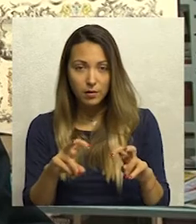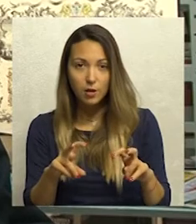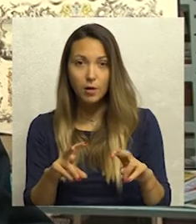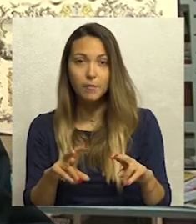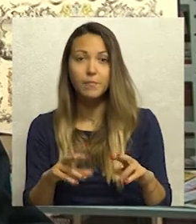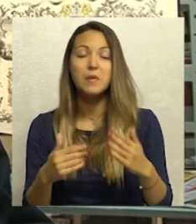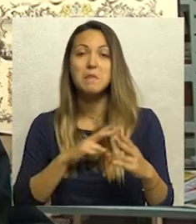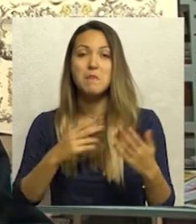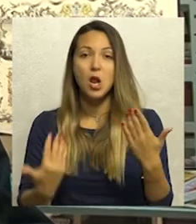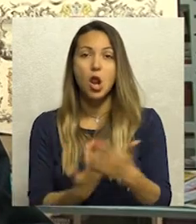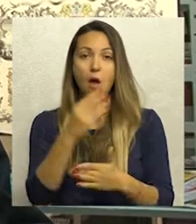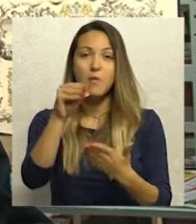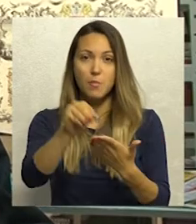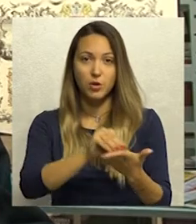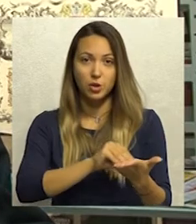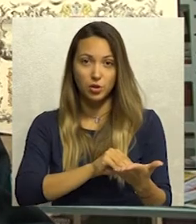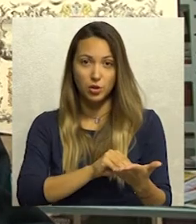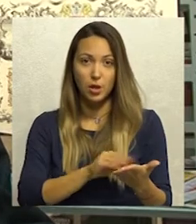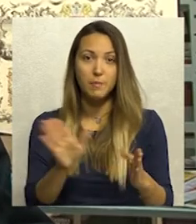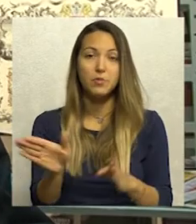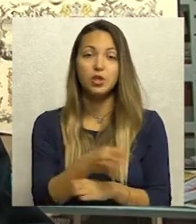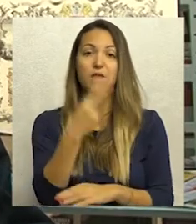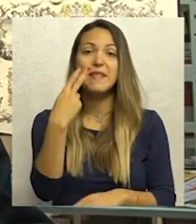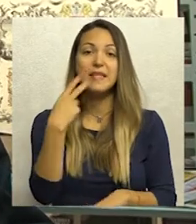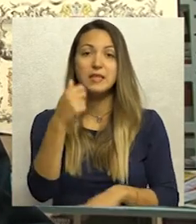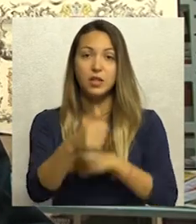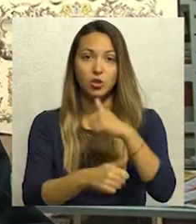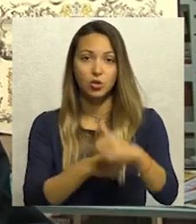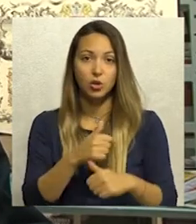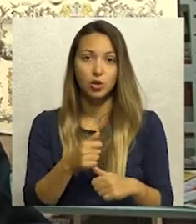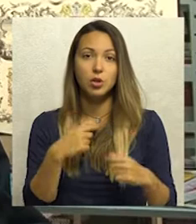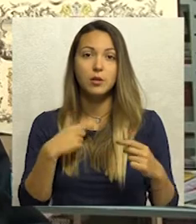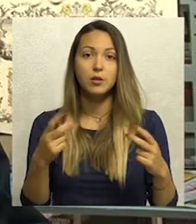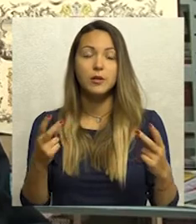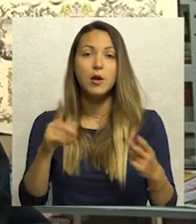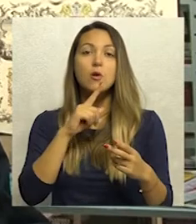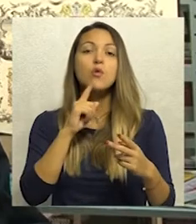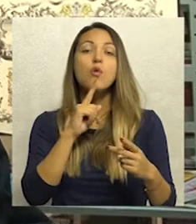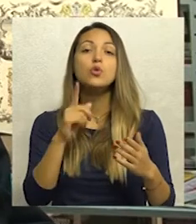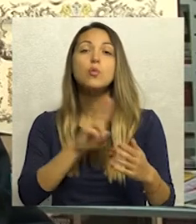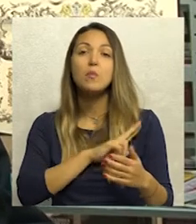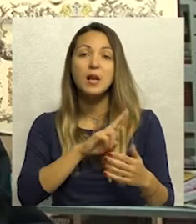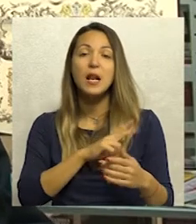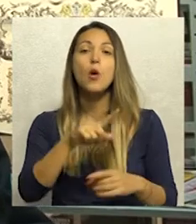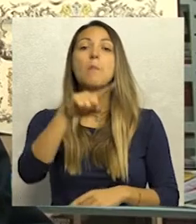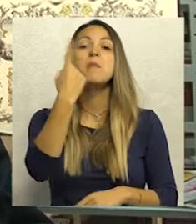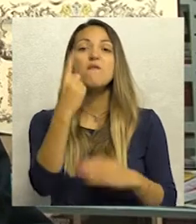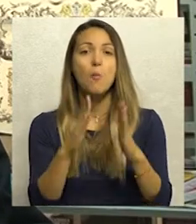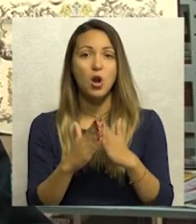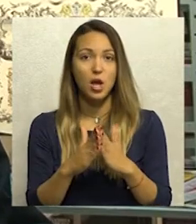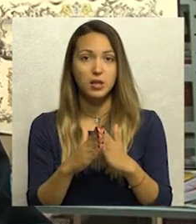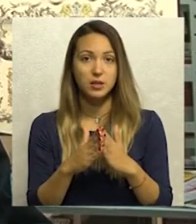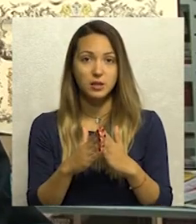a umeđu vremenu prošao je 20 godina. Od zadnjih podataka koji su bili zastupnjeni u toj prvoj monografiji, ja sam priredio